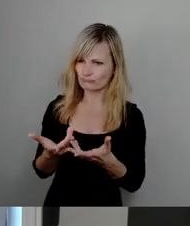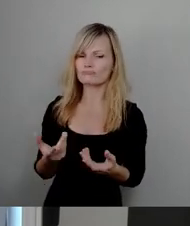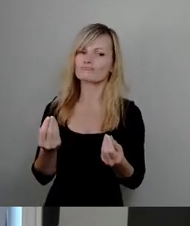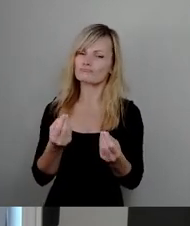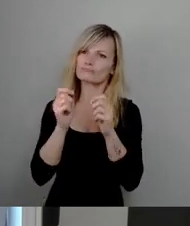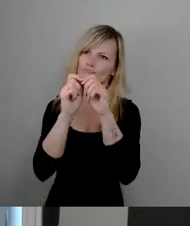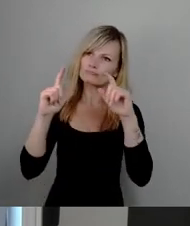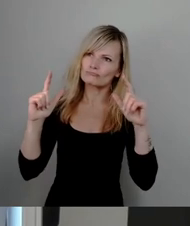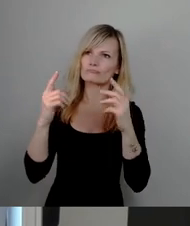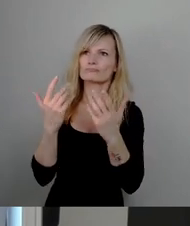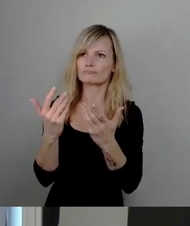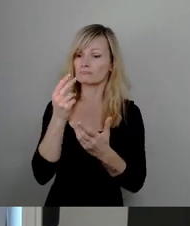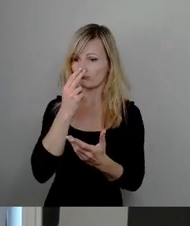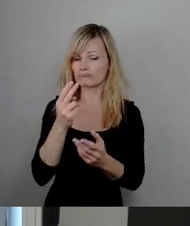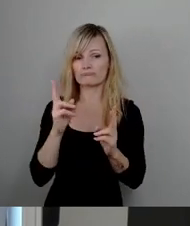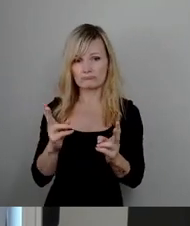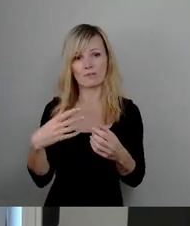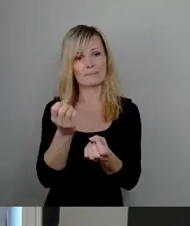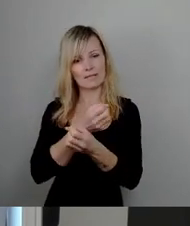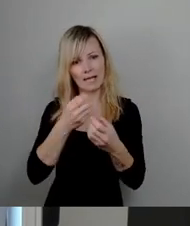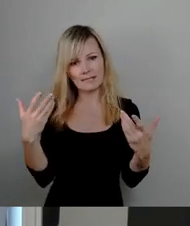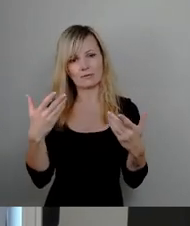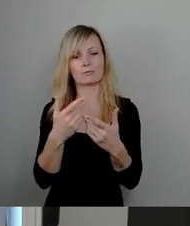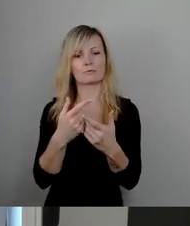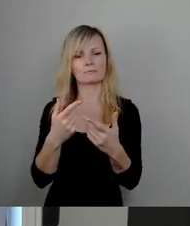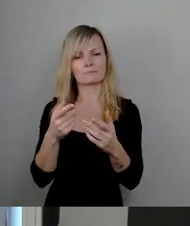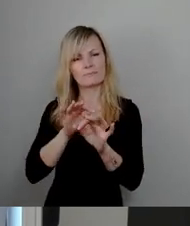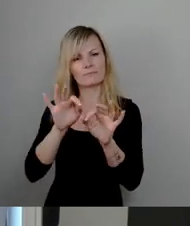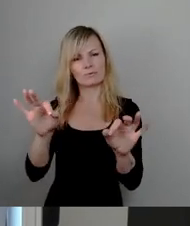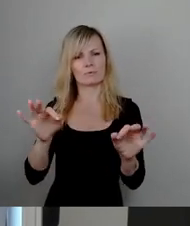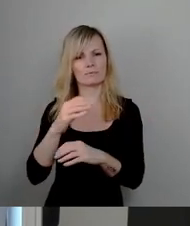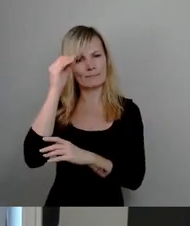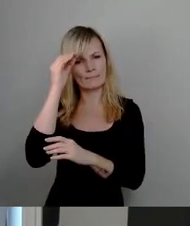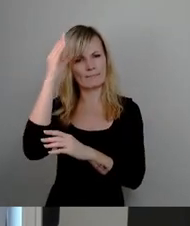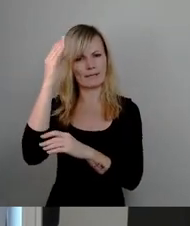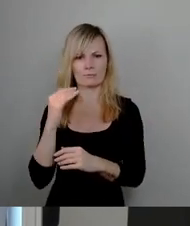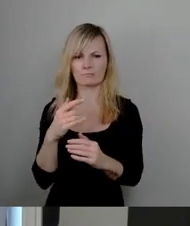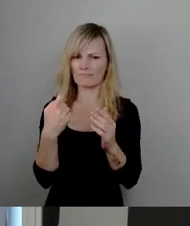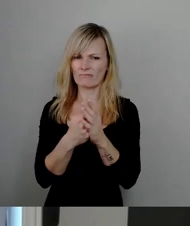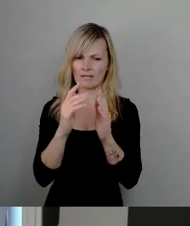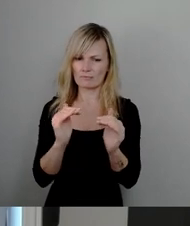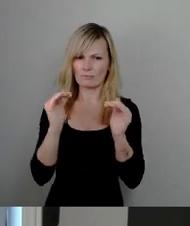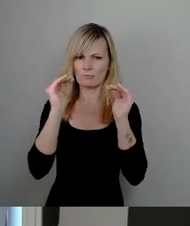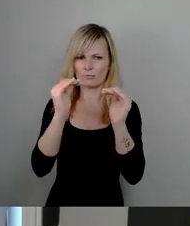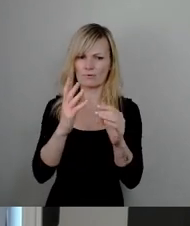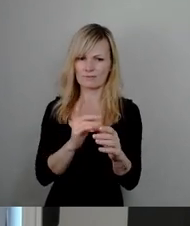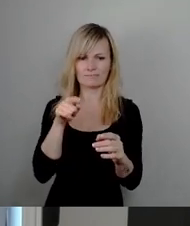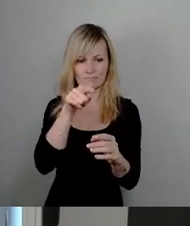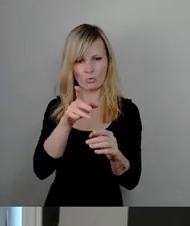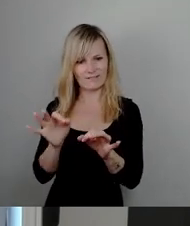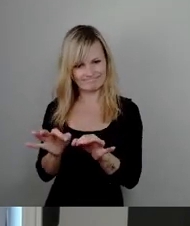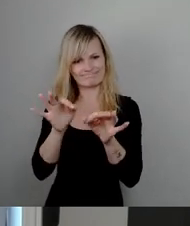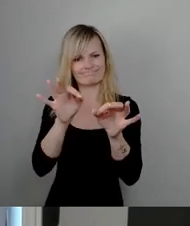Begeisterung für gerechte und vor allem qualitativ hochwertige Bildung dort in das neue Gebäude einzielen wird. Dieser Neubau